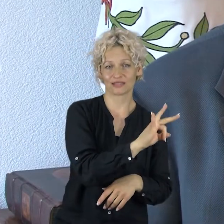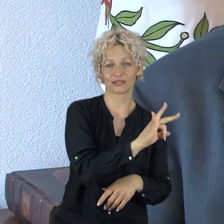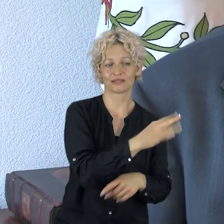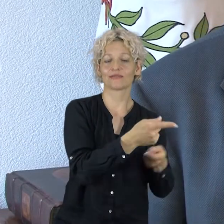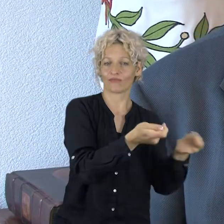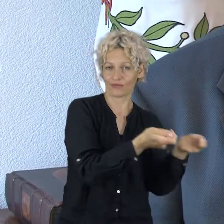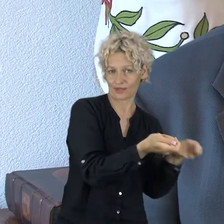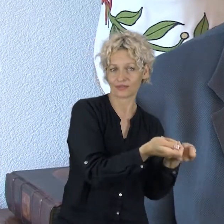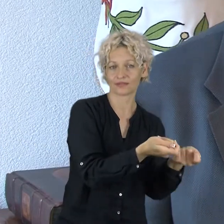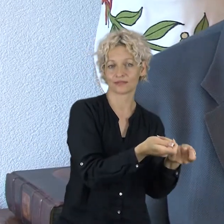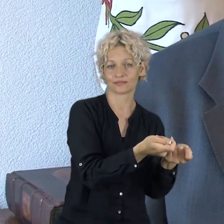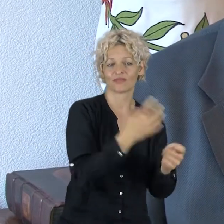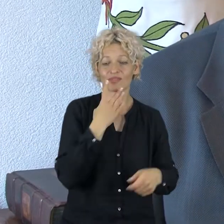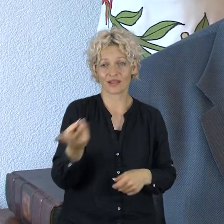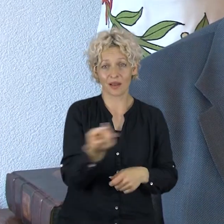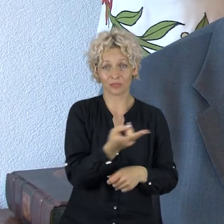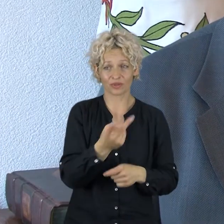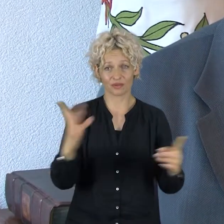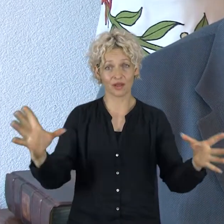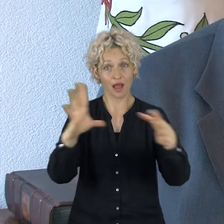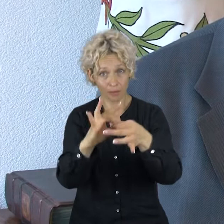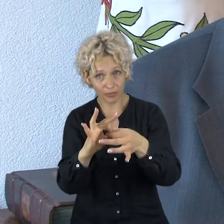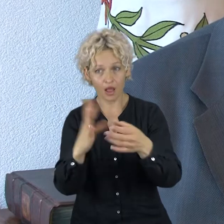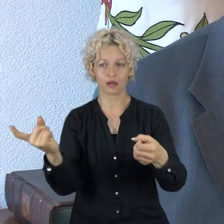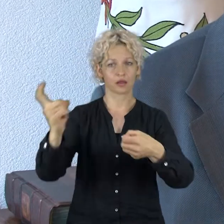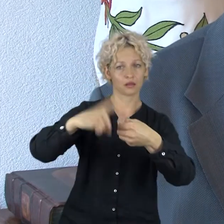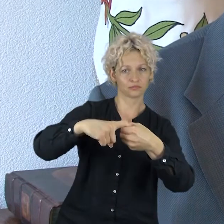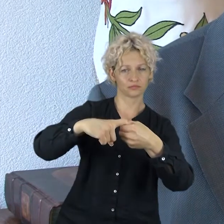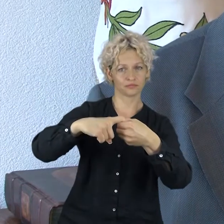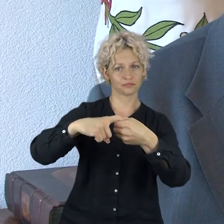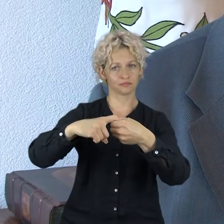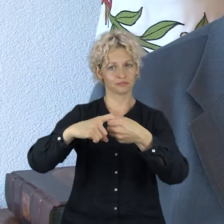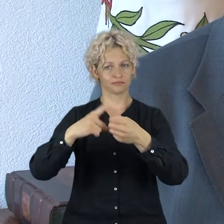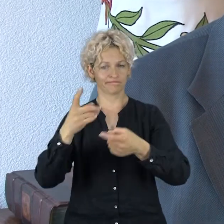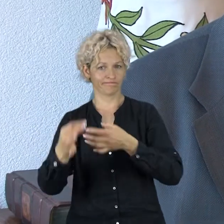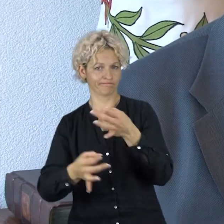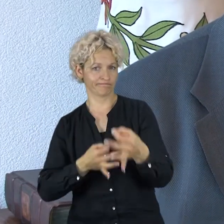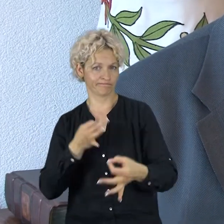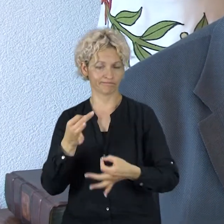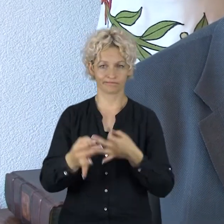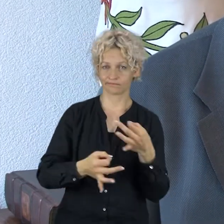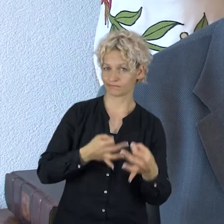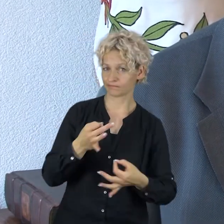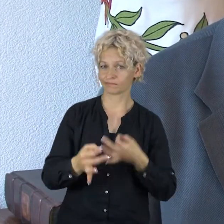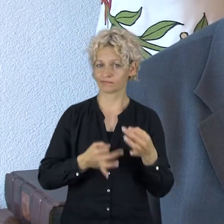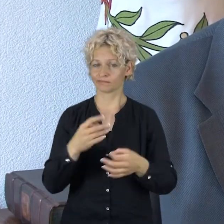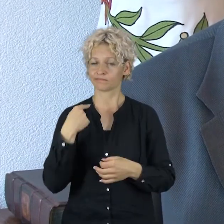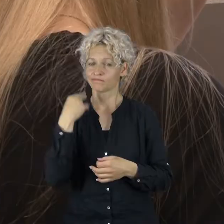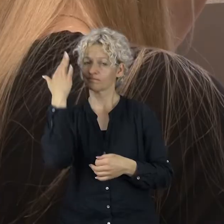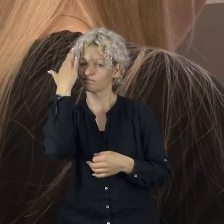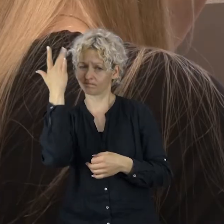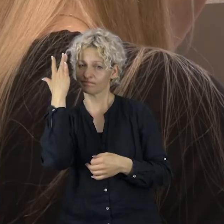savininkas savivaldybė, ir priimtų sprendimus dėl reformos, koks galėtų būti tas reformos